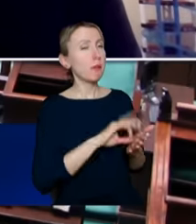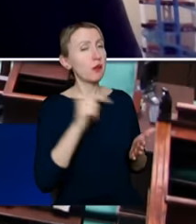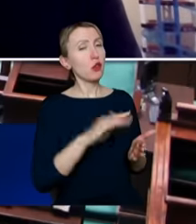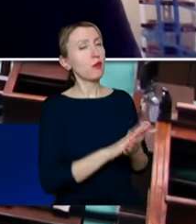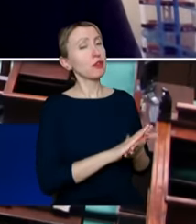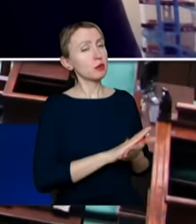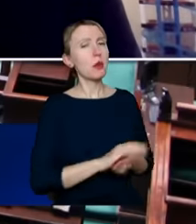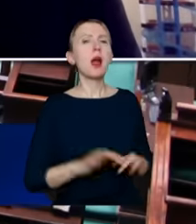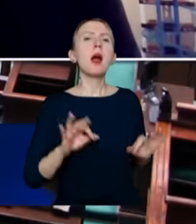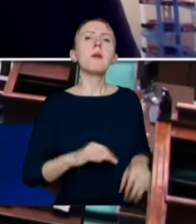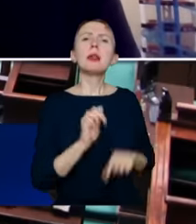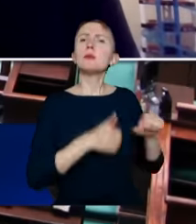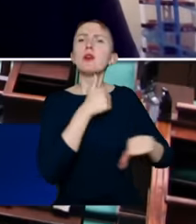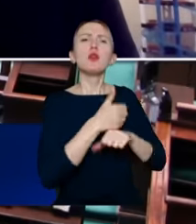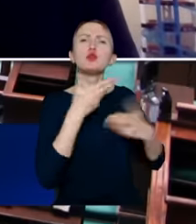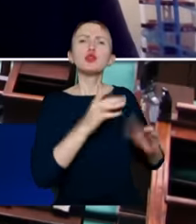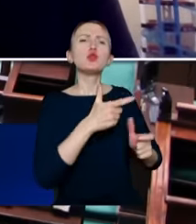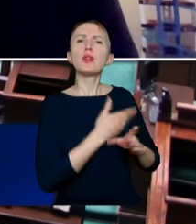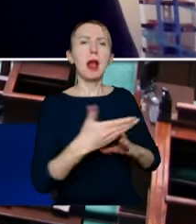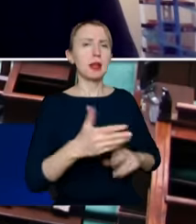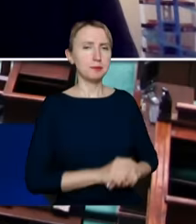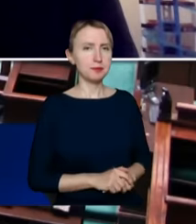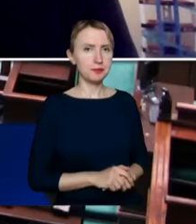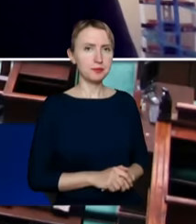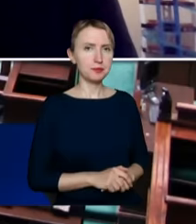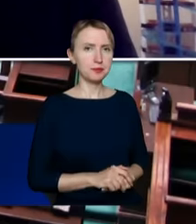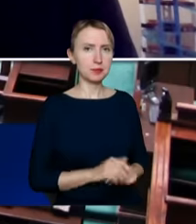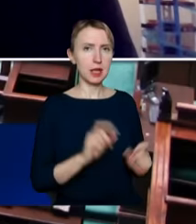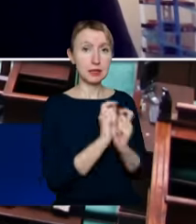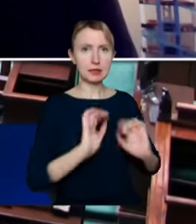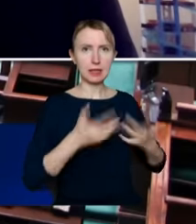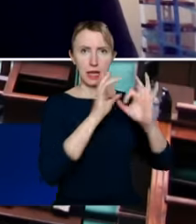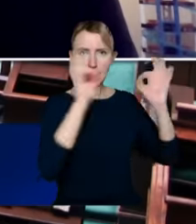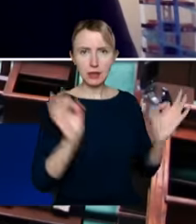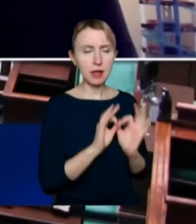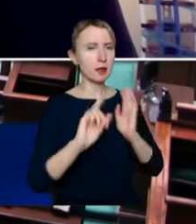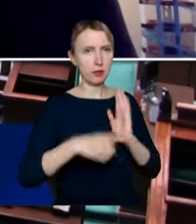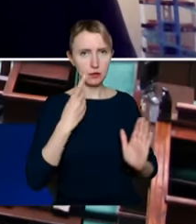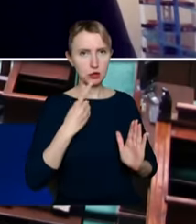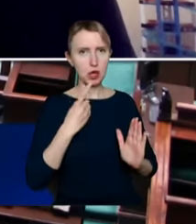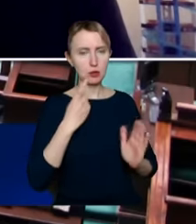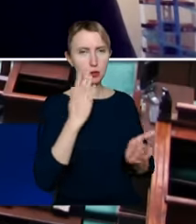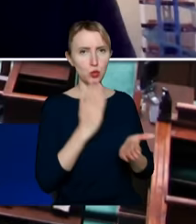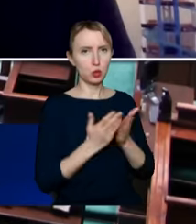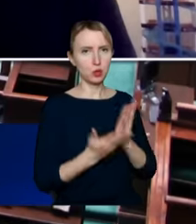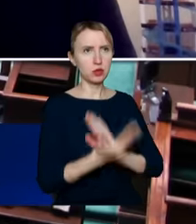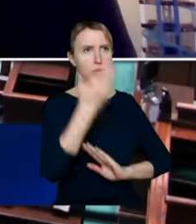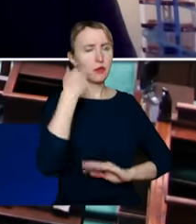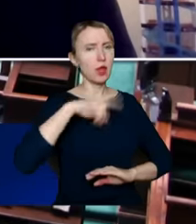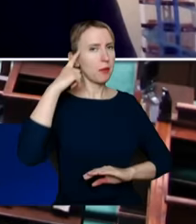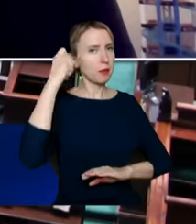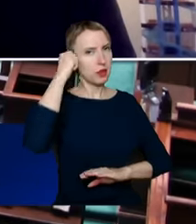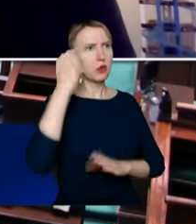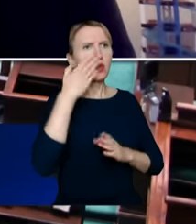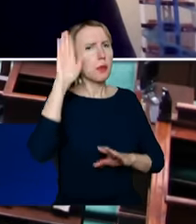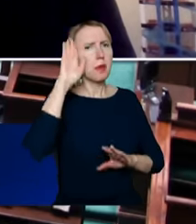panie przewodniczący, co dalej, bo ten strajk generalny, po raz pierwszy od odkąd to pamiętam, nie pamiętam, żeby